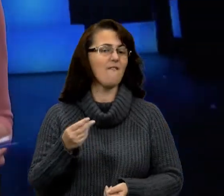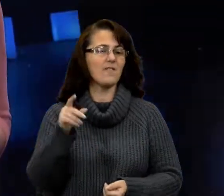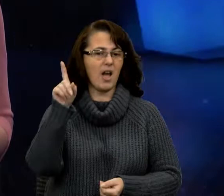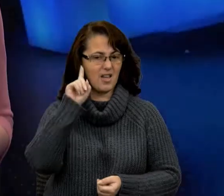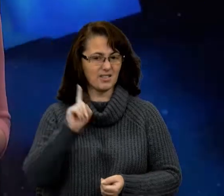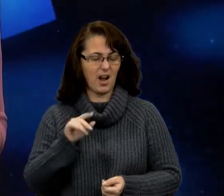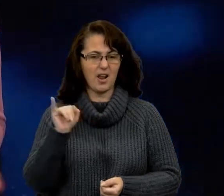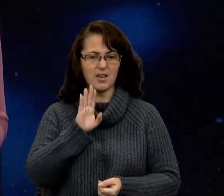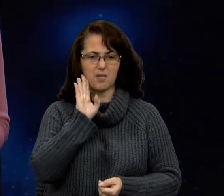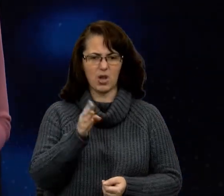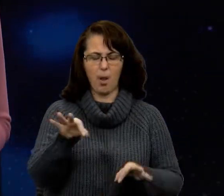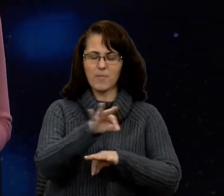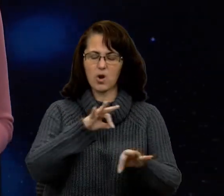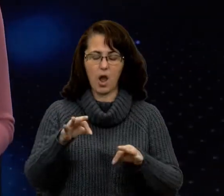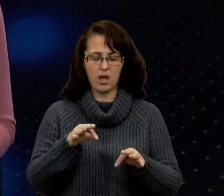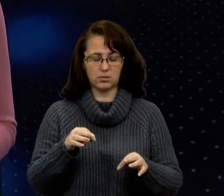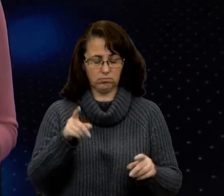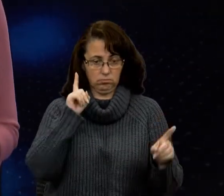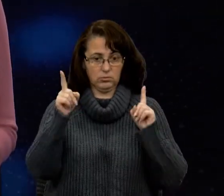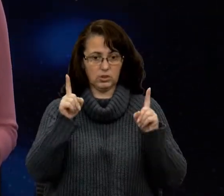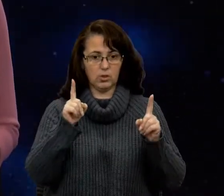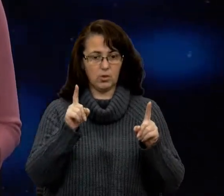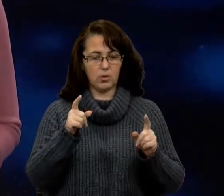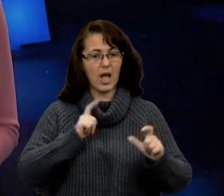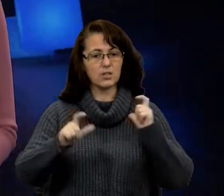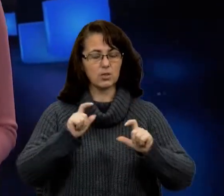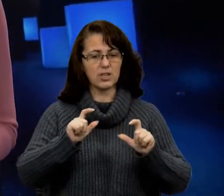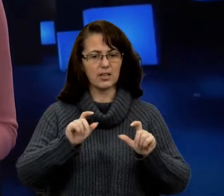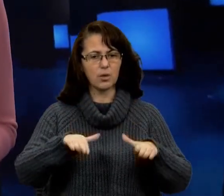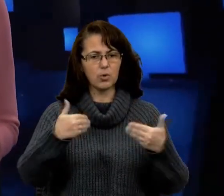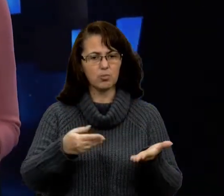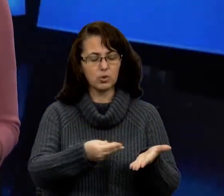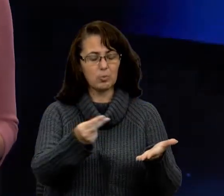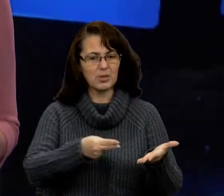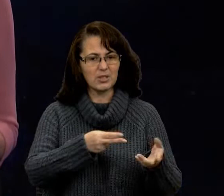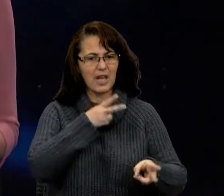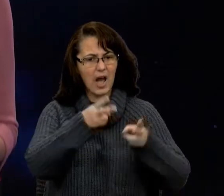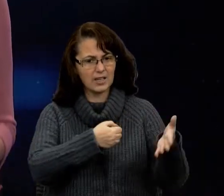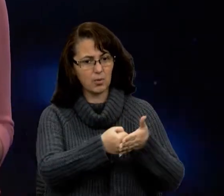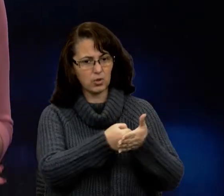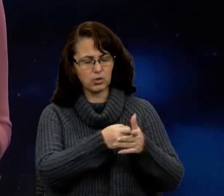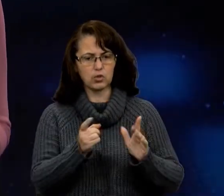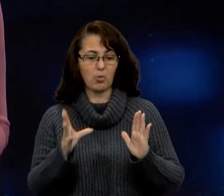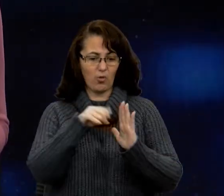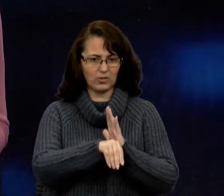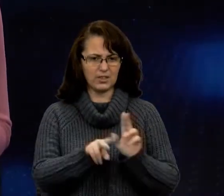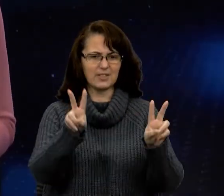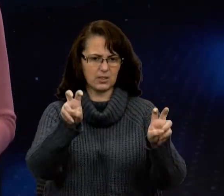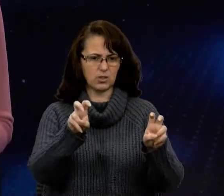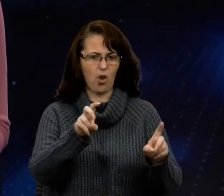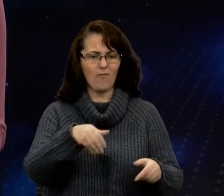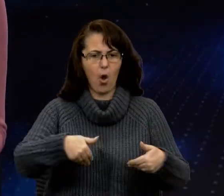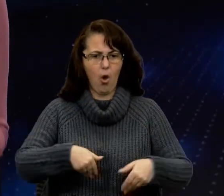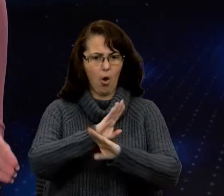лише шокує. Студенти закликають українців підписати петицію про те, аби внести поняття «голодомор» у англомовні